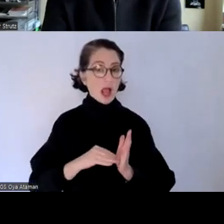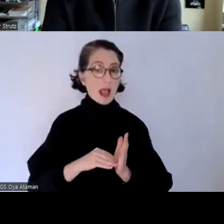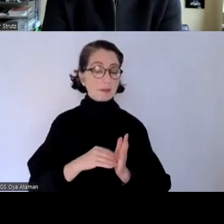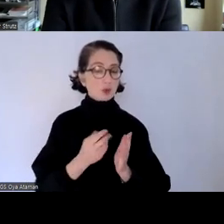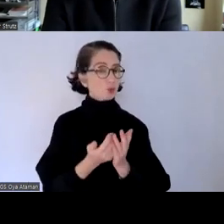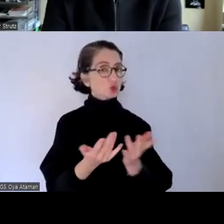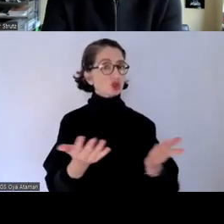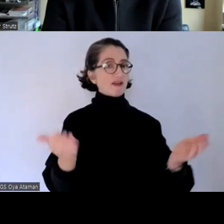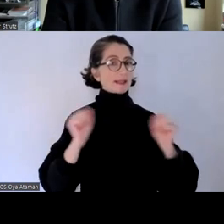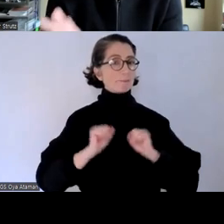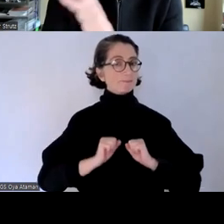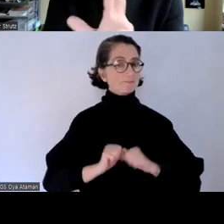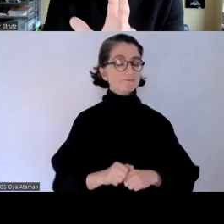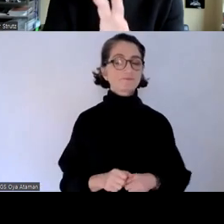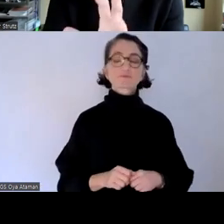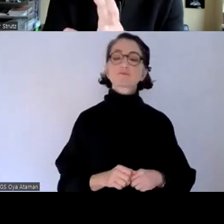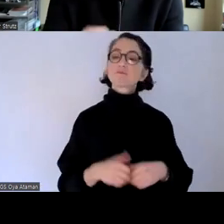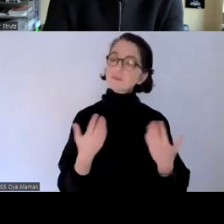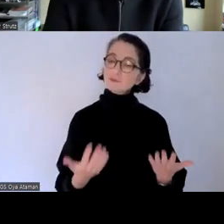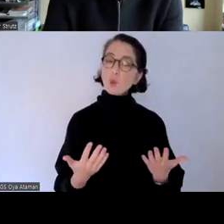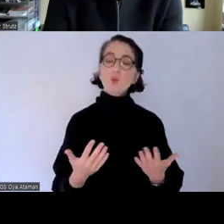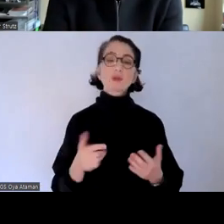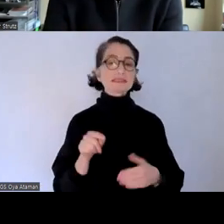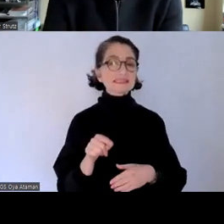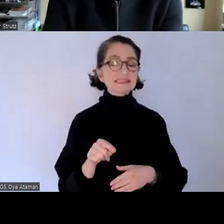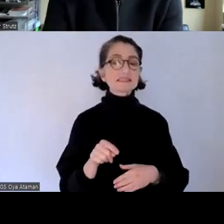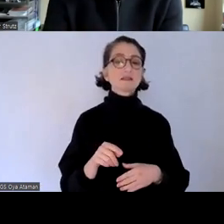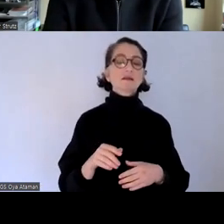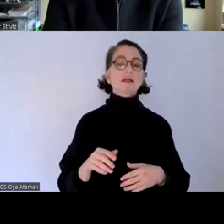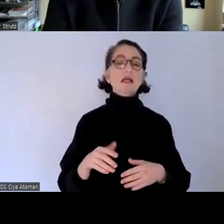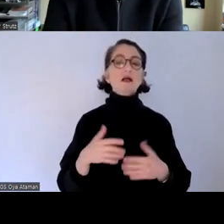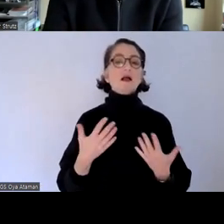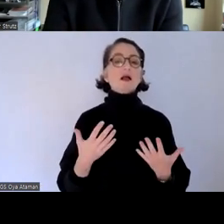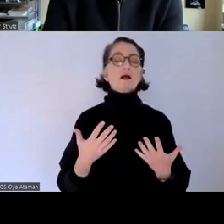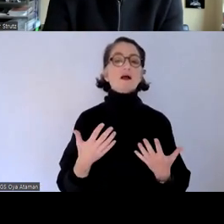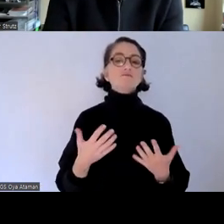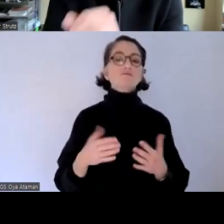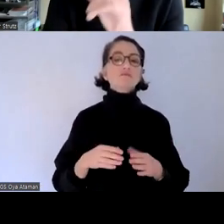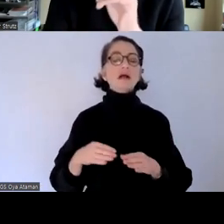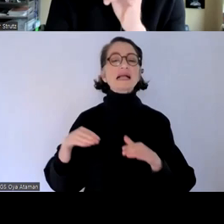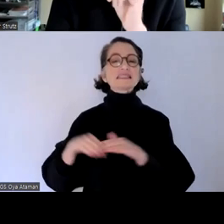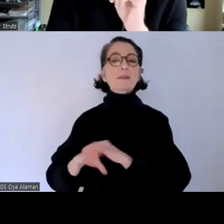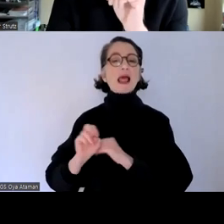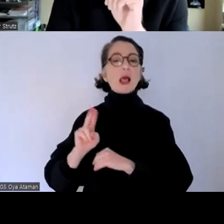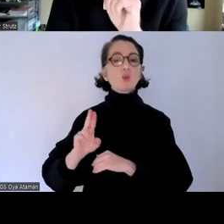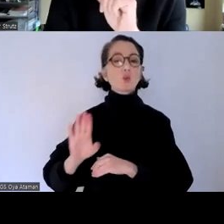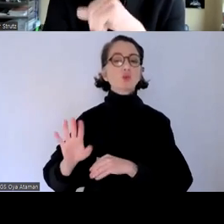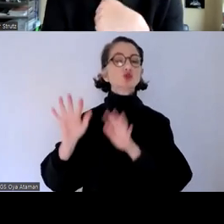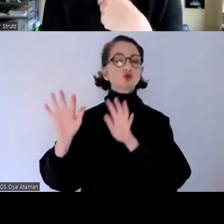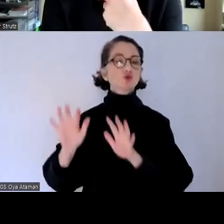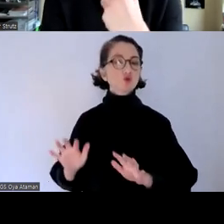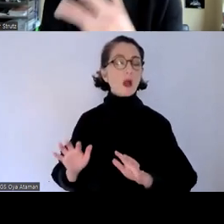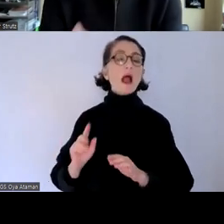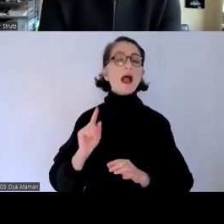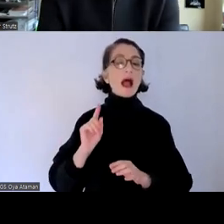das ist sozusagen einerseits diese formalisierte form von accessible eu es geht aber dann